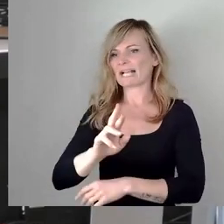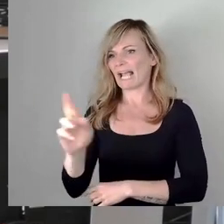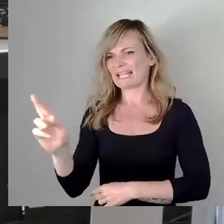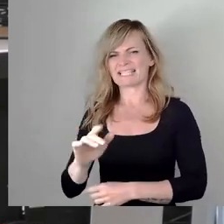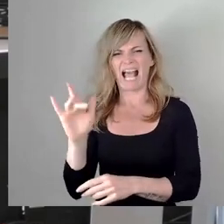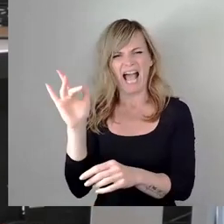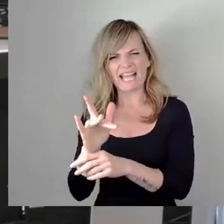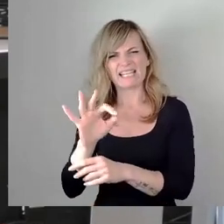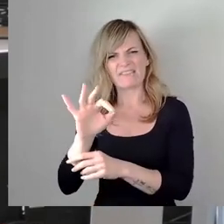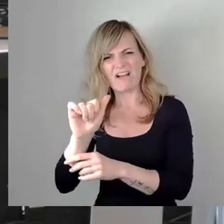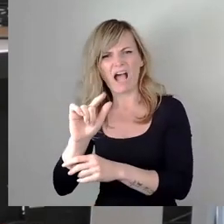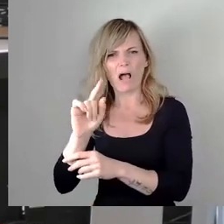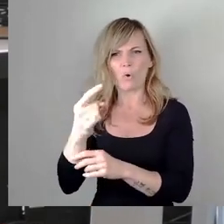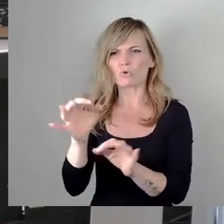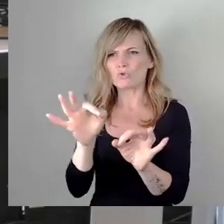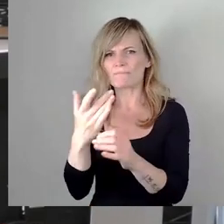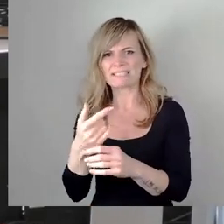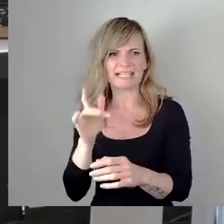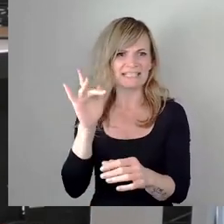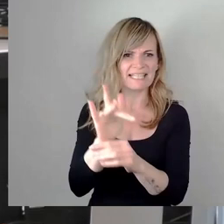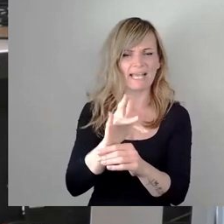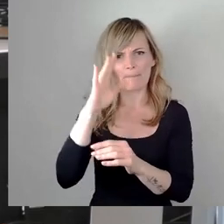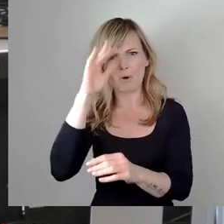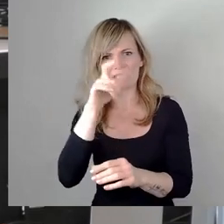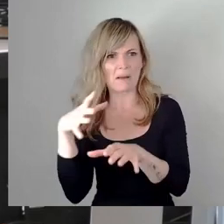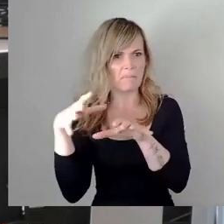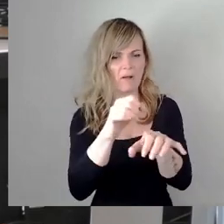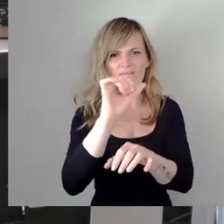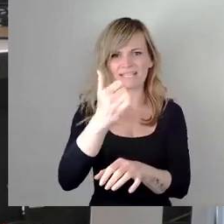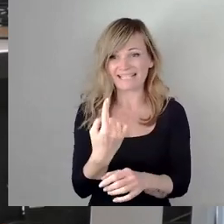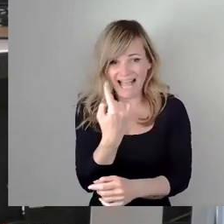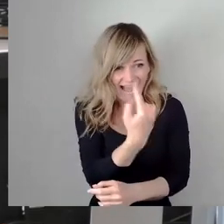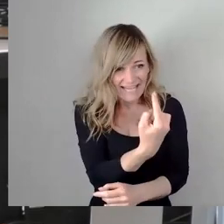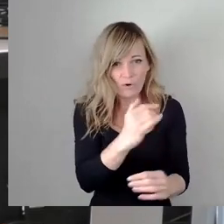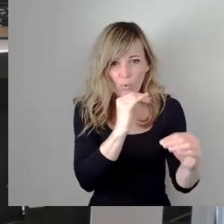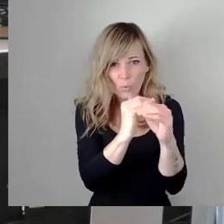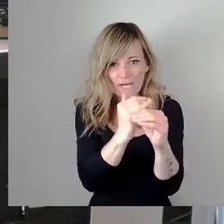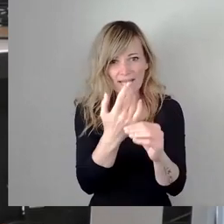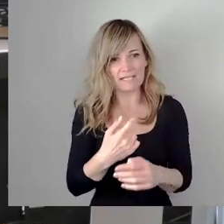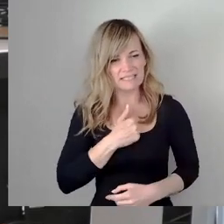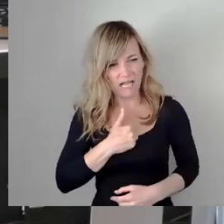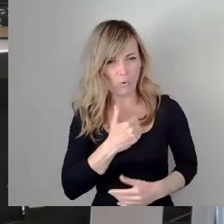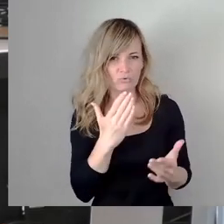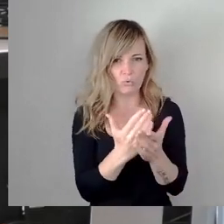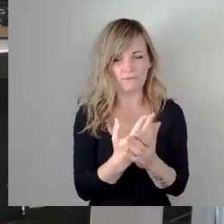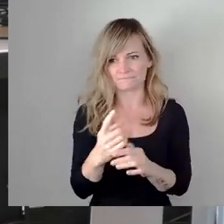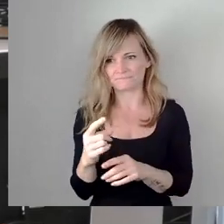ist, sie gingen auf die Polizei los, genau die Leute, die um ihren eigenen Kollegen zu dieser Zeit bereits trauerten.